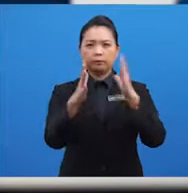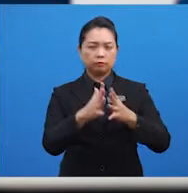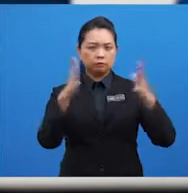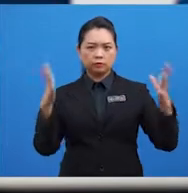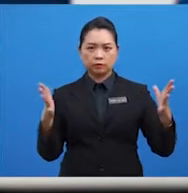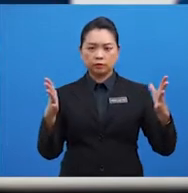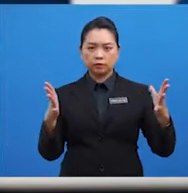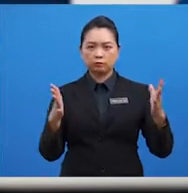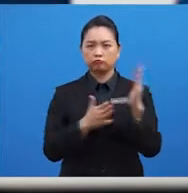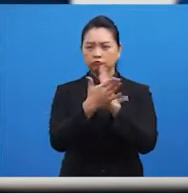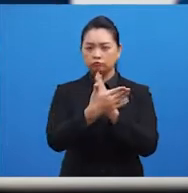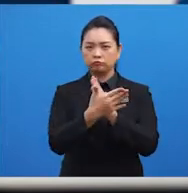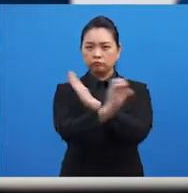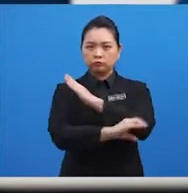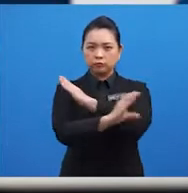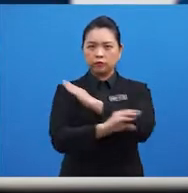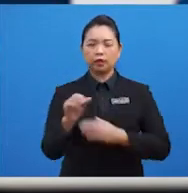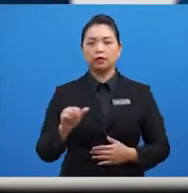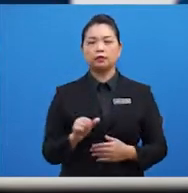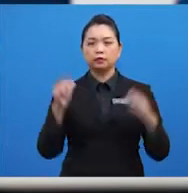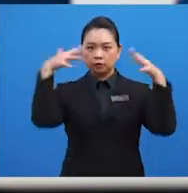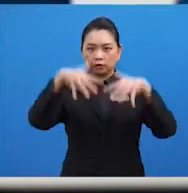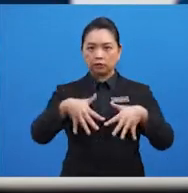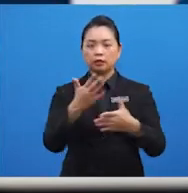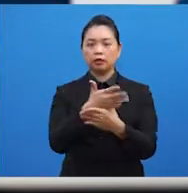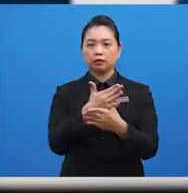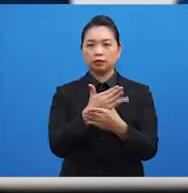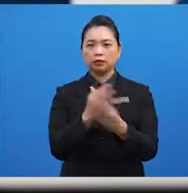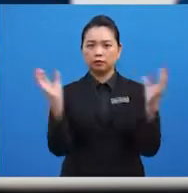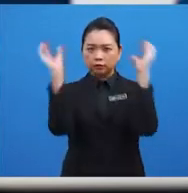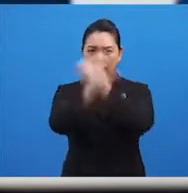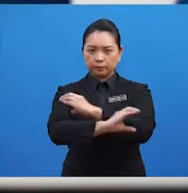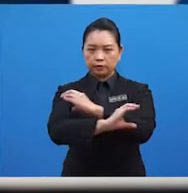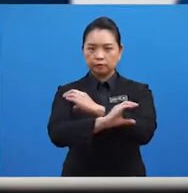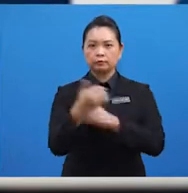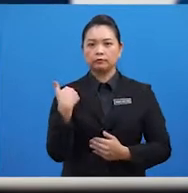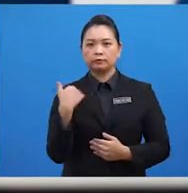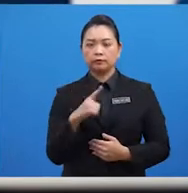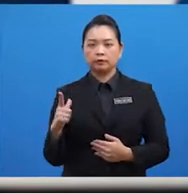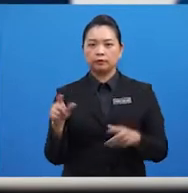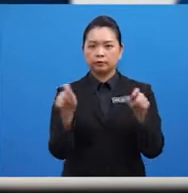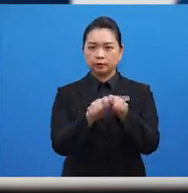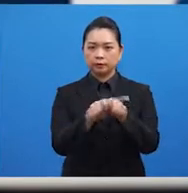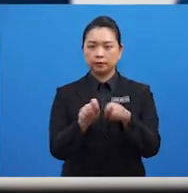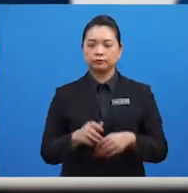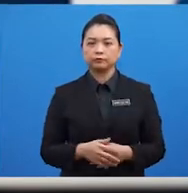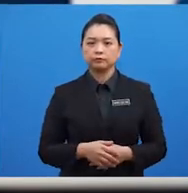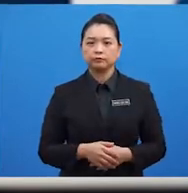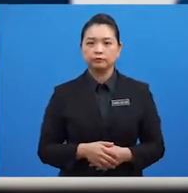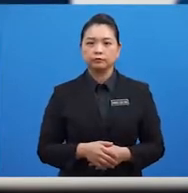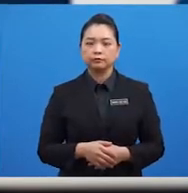dihadapi oleh negara-negara ASEAN. Antara cabaran yang dihadapi adalah seperti